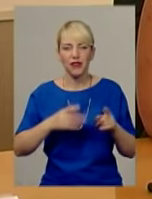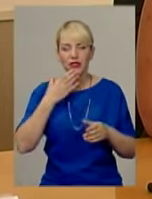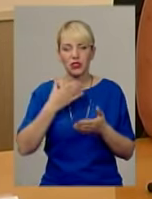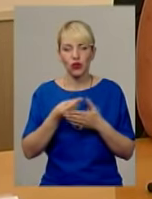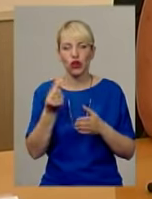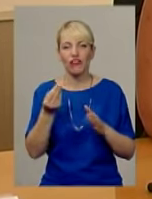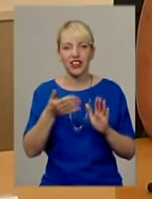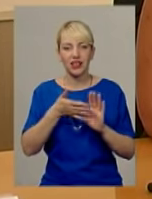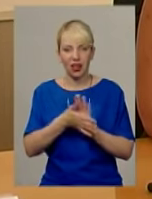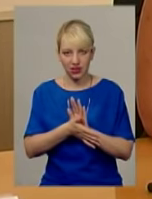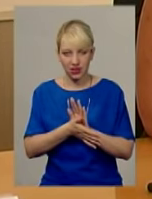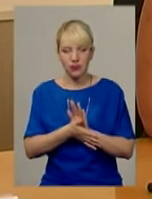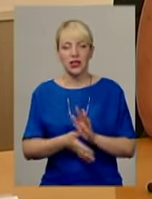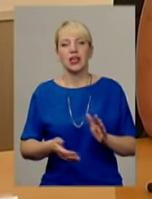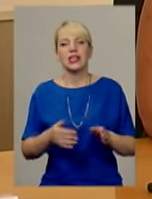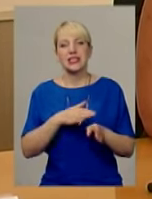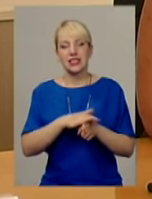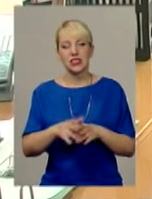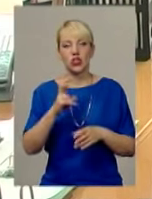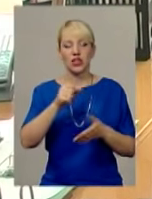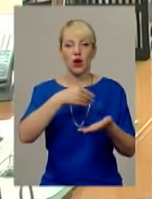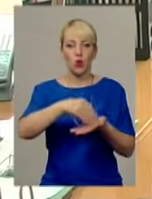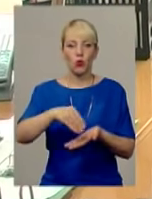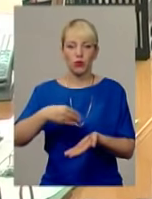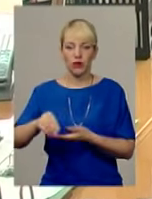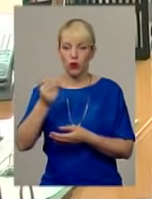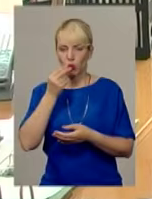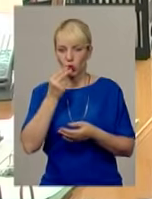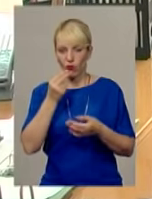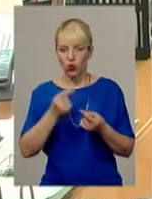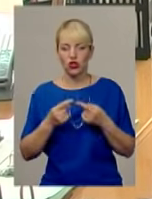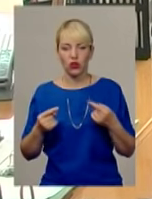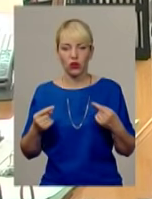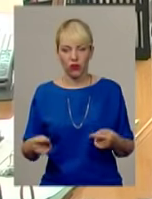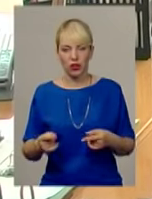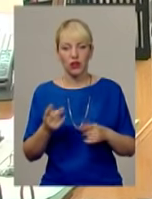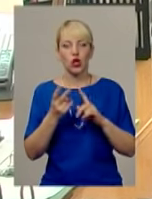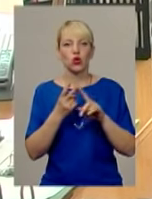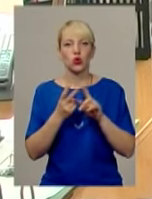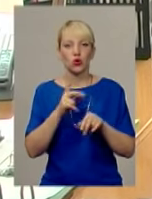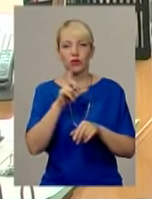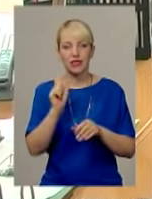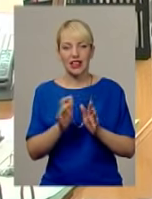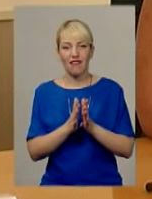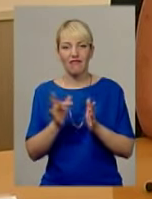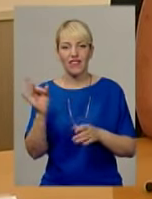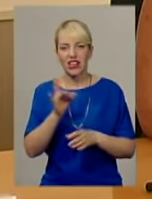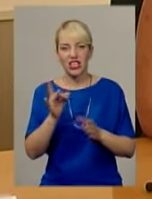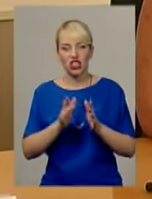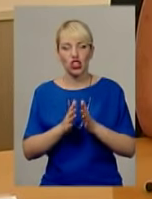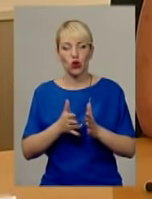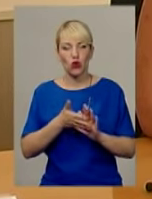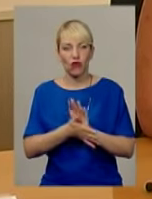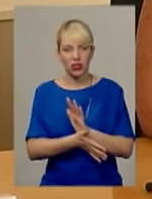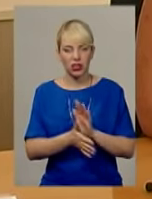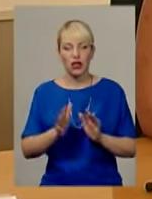витрат здійснює на купівлю продовольчих товарів. Другим за величиною витрат був напрямок на